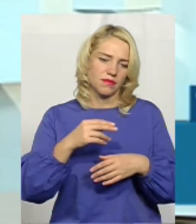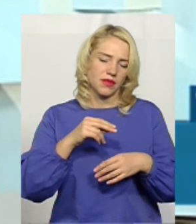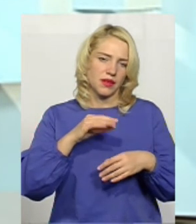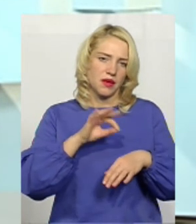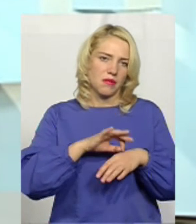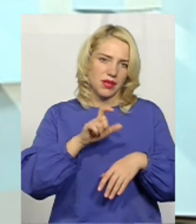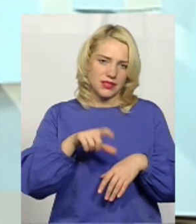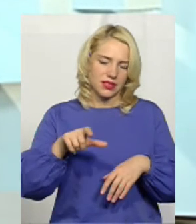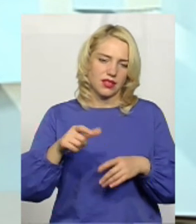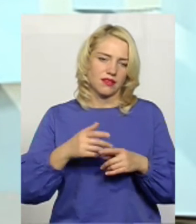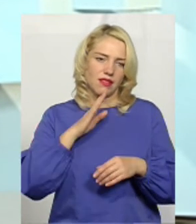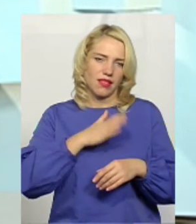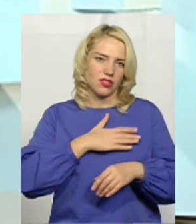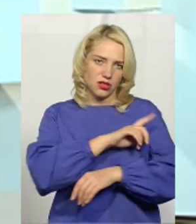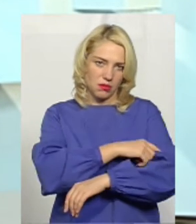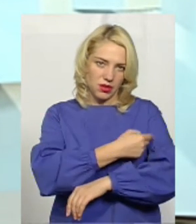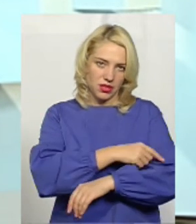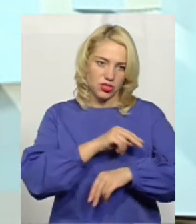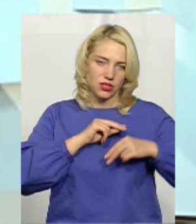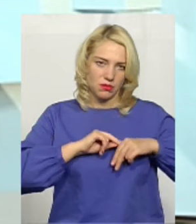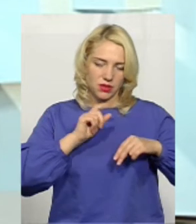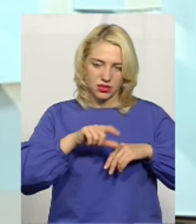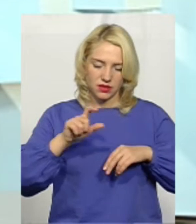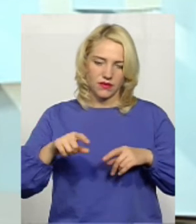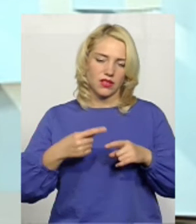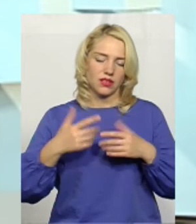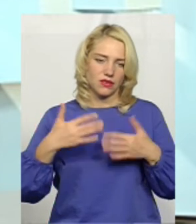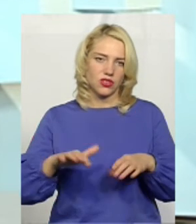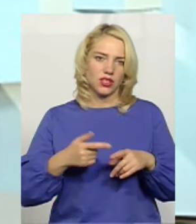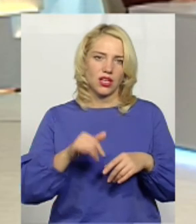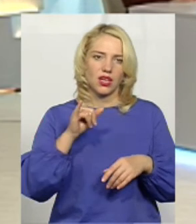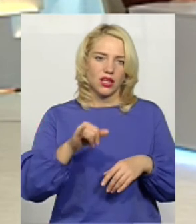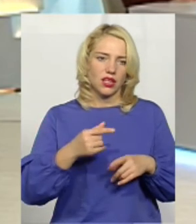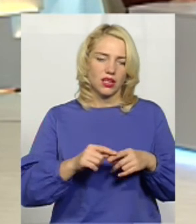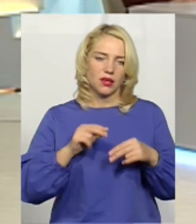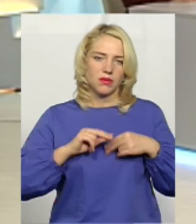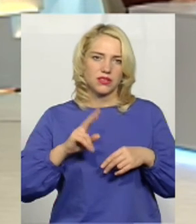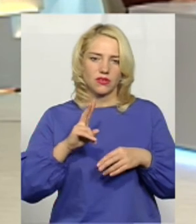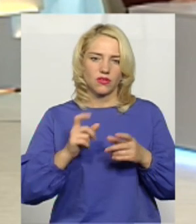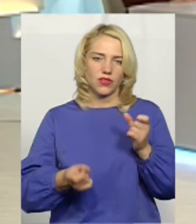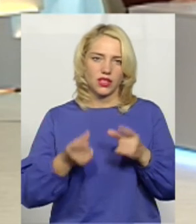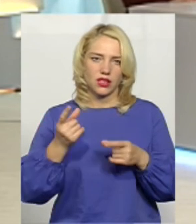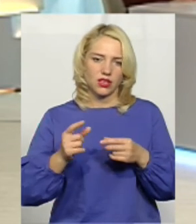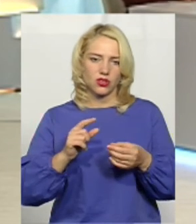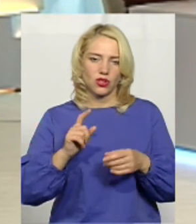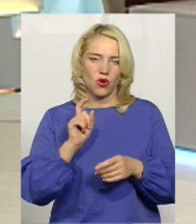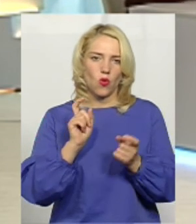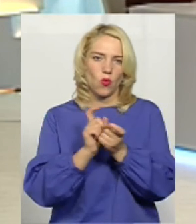наші медичні працівники до цих ситуацій вибачаються, якось нейтралізовують якісь виникають конфлікти.